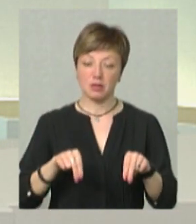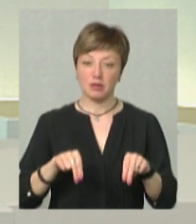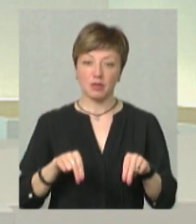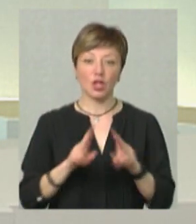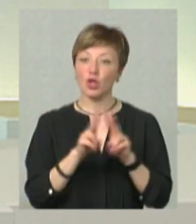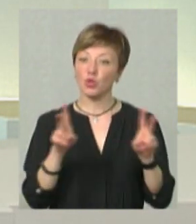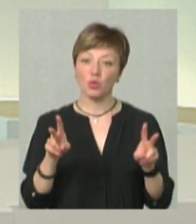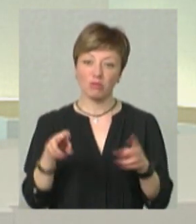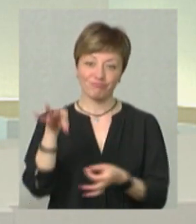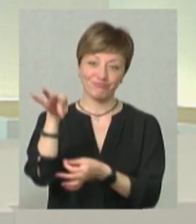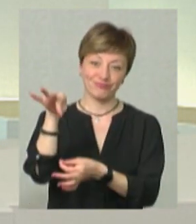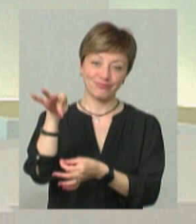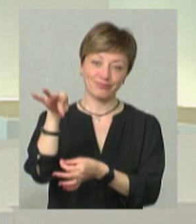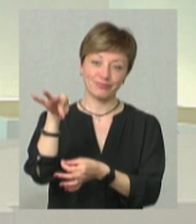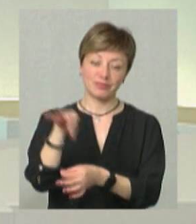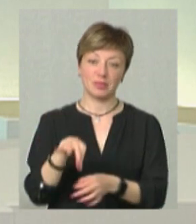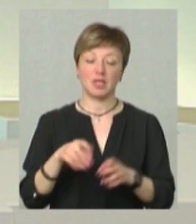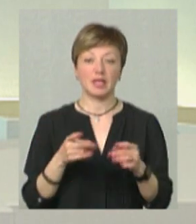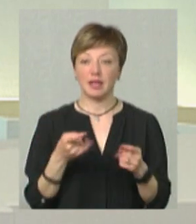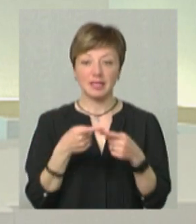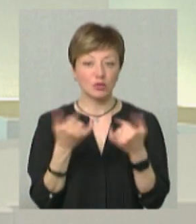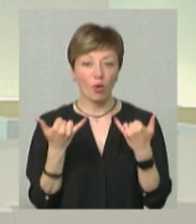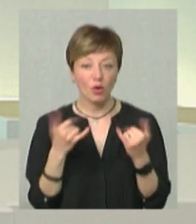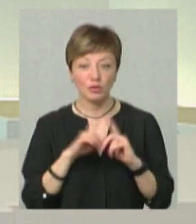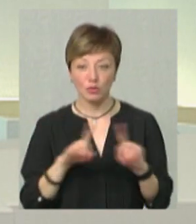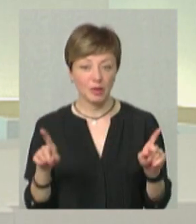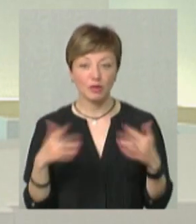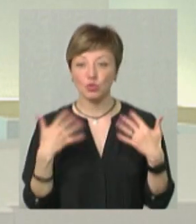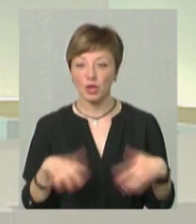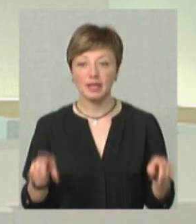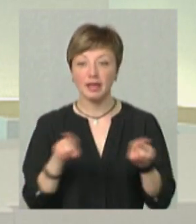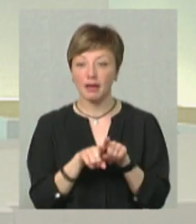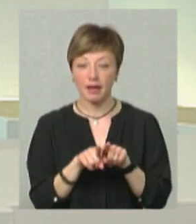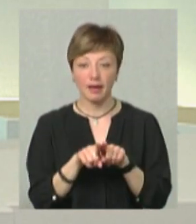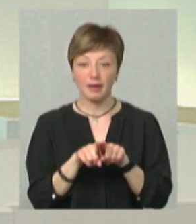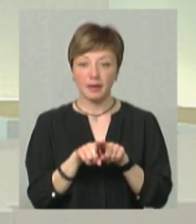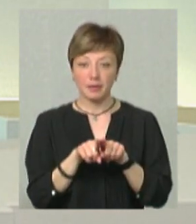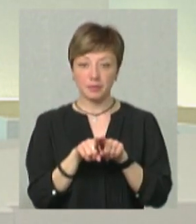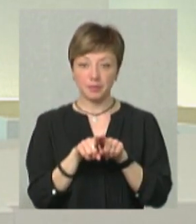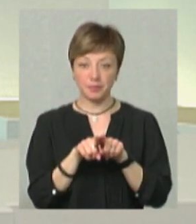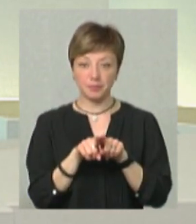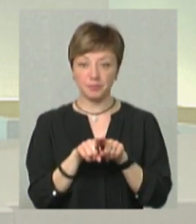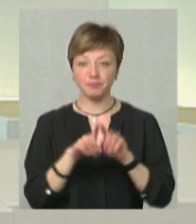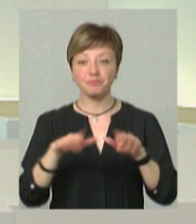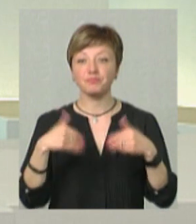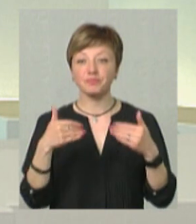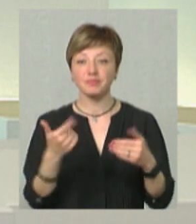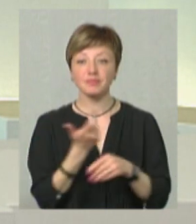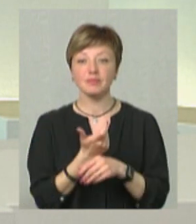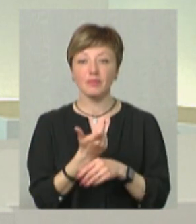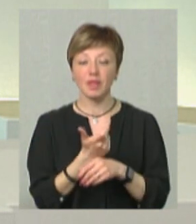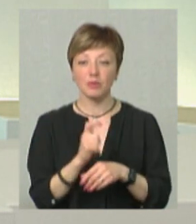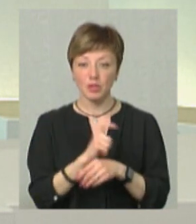її просто ніхто не зніме. Особливо сьогодні. Сьогодні уже такі пропозиції є більше.